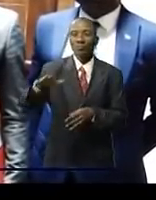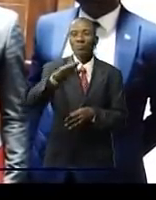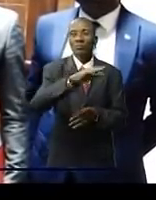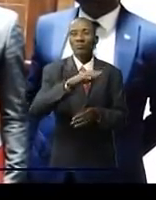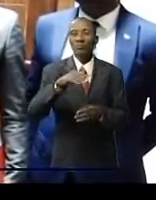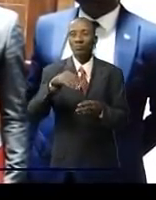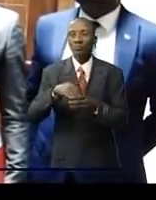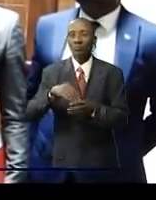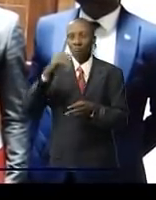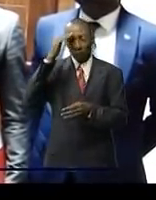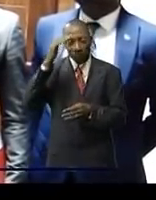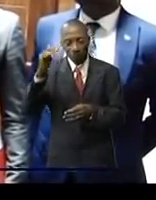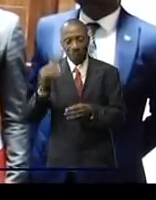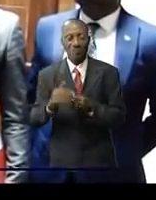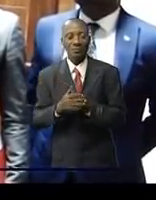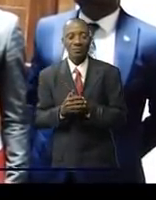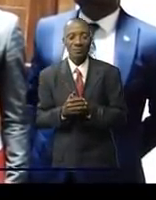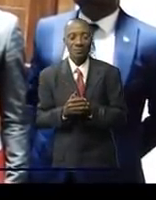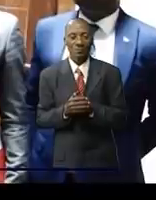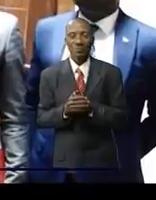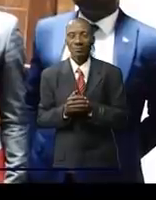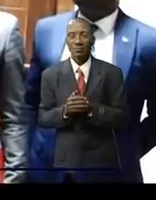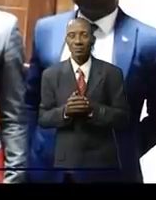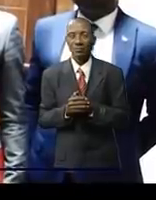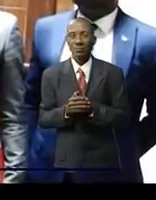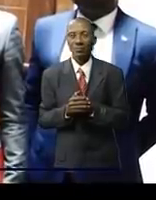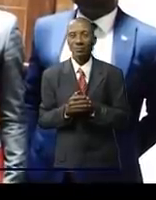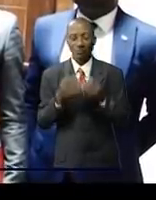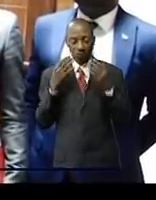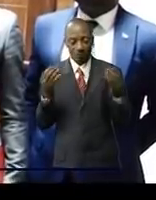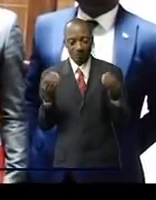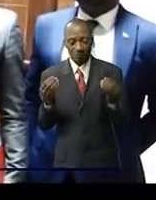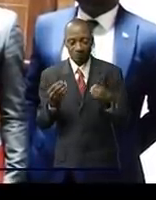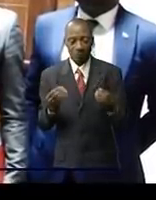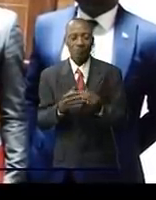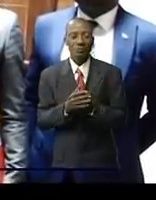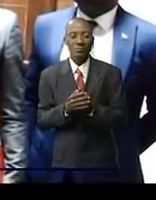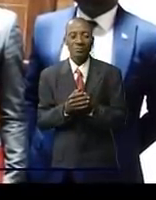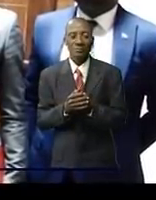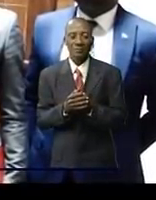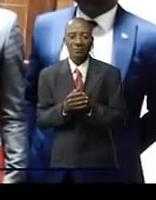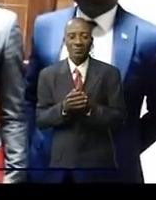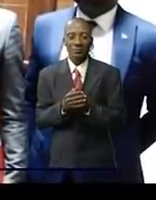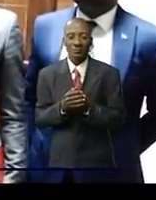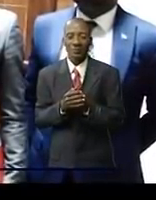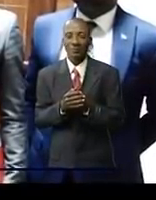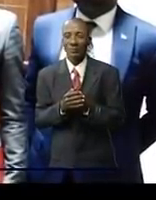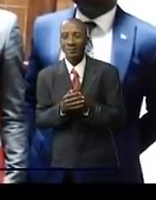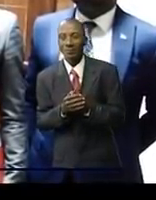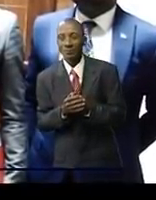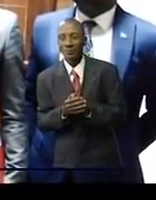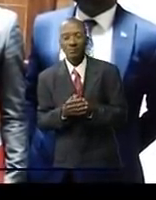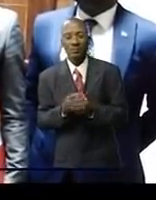pouvoir fonctionner. C'est à quoi madame la ministre d'État a promis de trouver des solutions